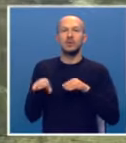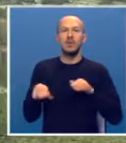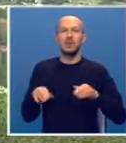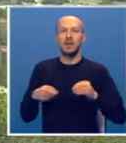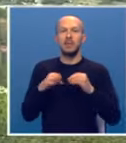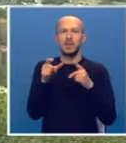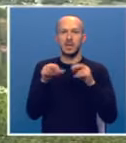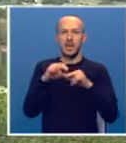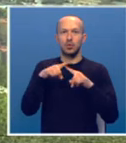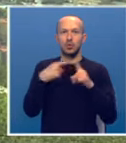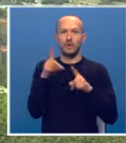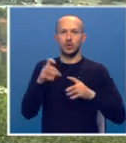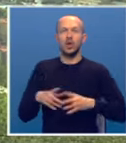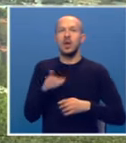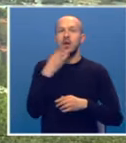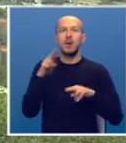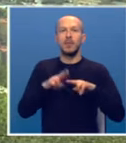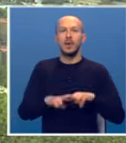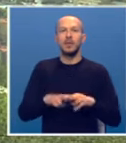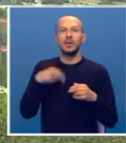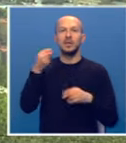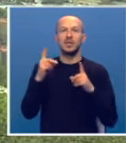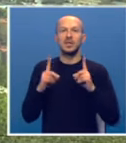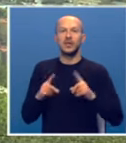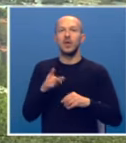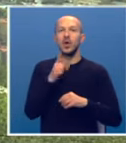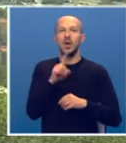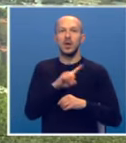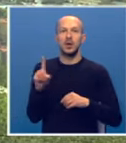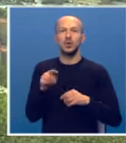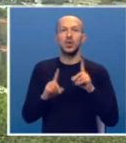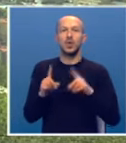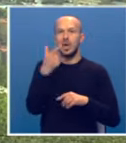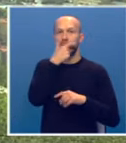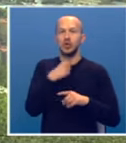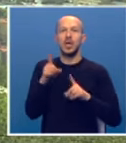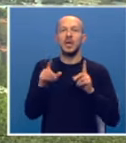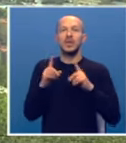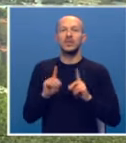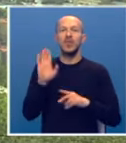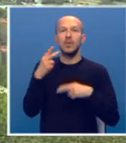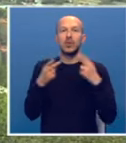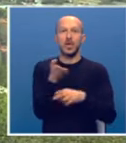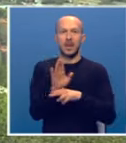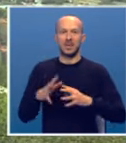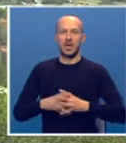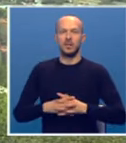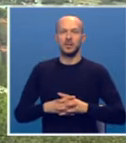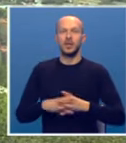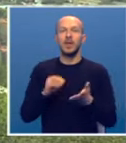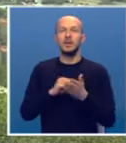Savjetu ministara Bisera Turković nema pravo da iznosi stavove koji nisu ili lični ili stavovi njene političke partije,